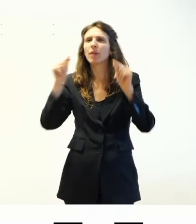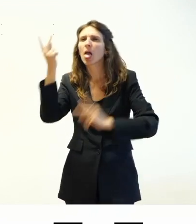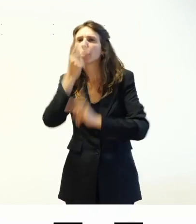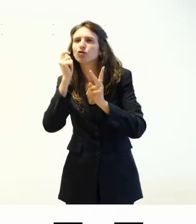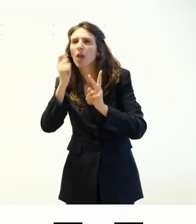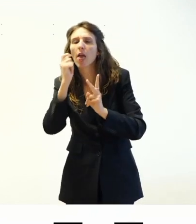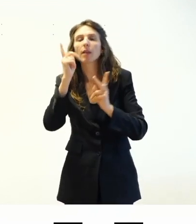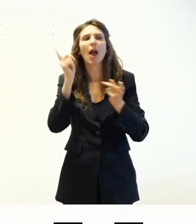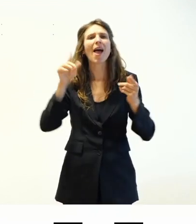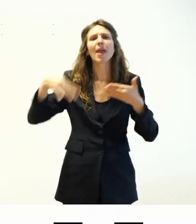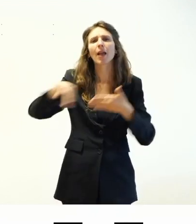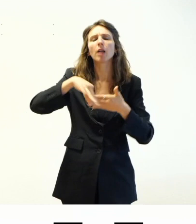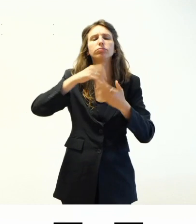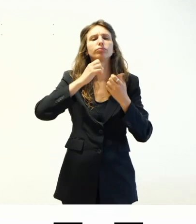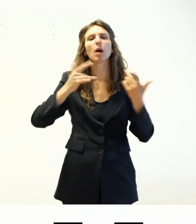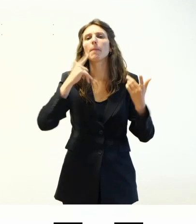allegati eccetera eccetera